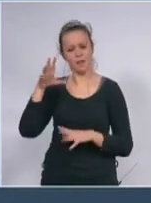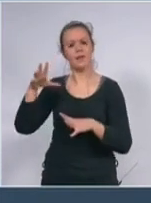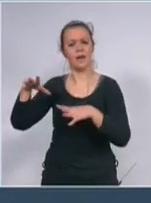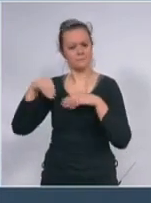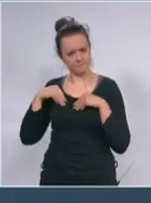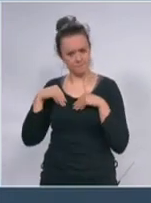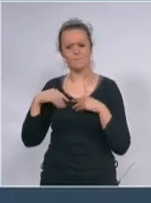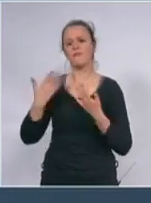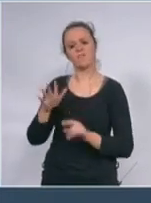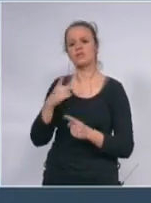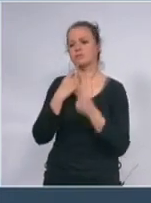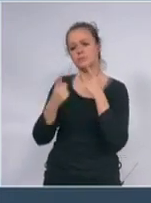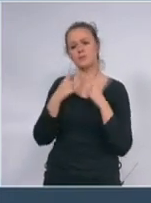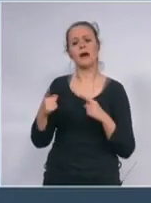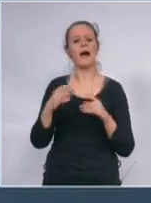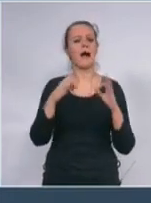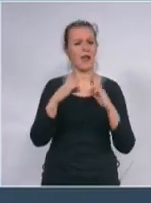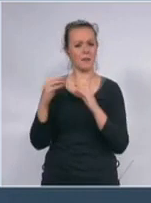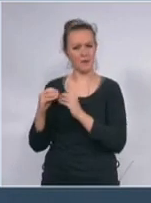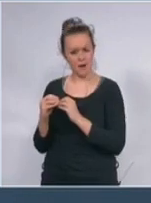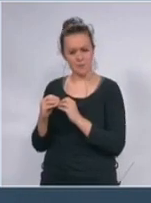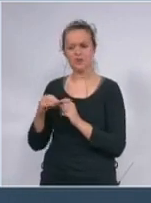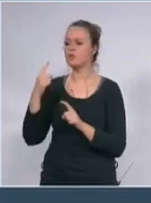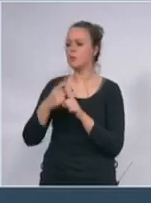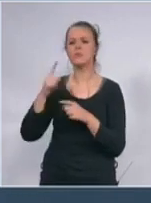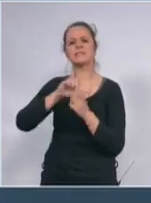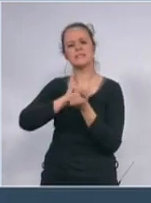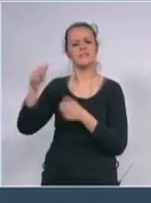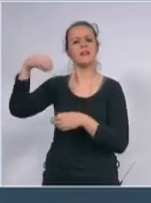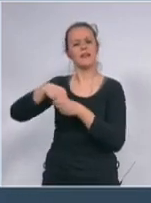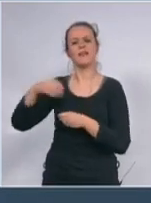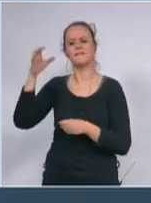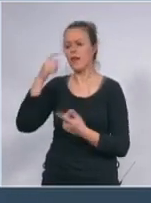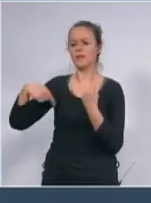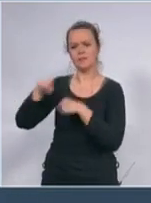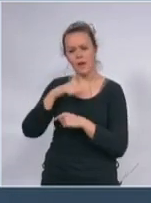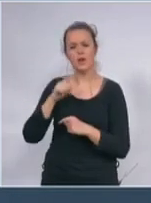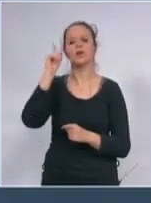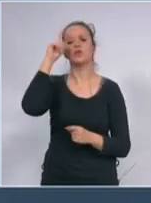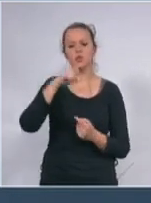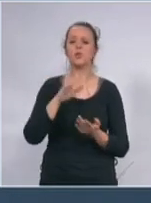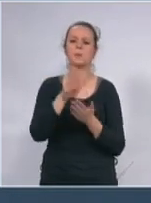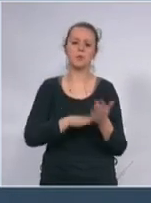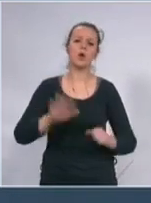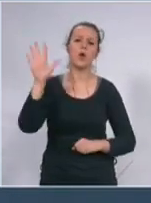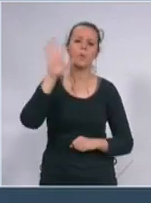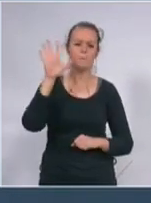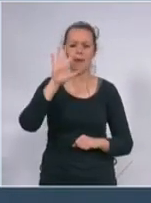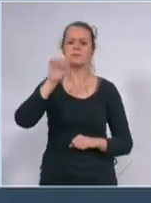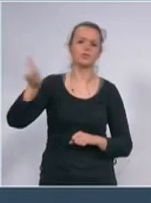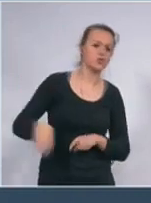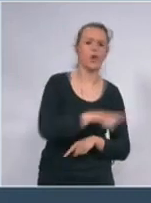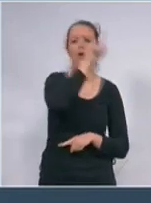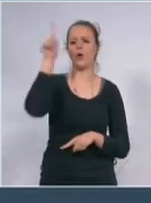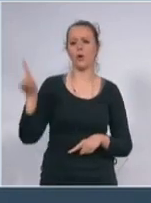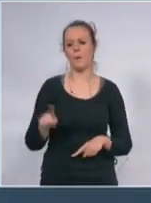Razgovarao sam sa mnom, razgovarao sa svima u vladi, od sutra od 17 sati do 5 ujutru. S tim što je